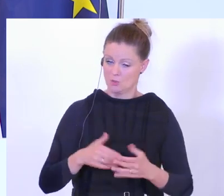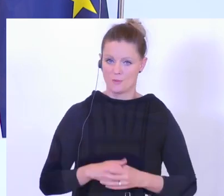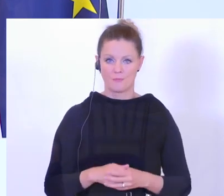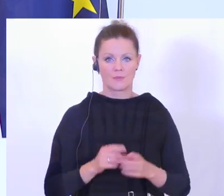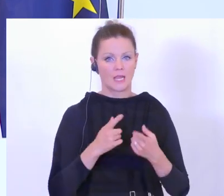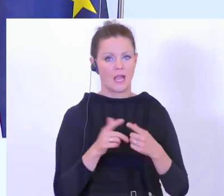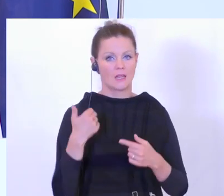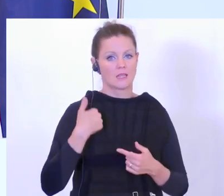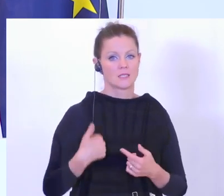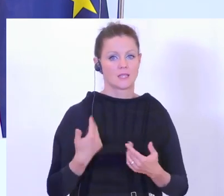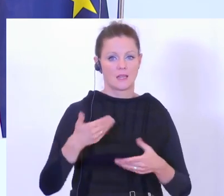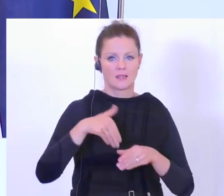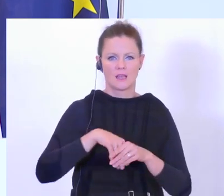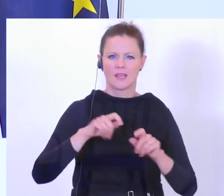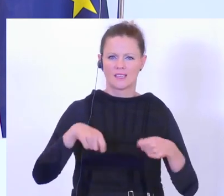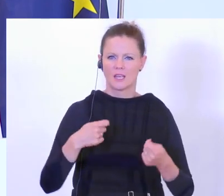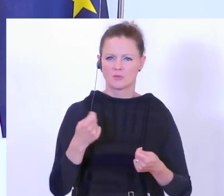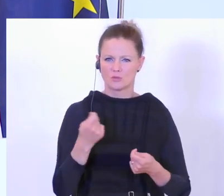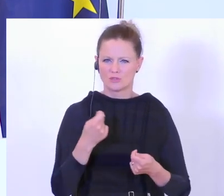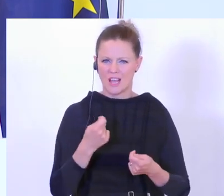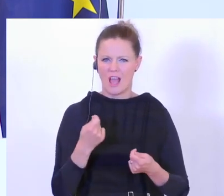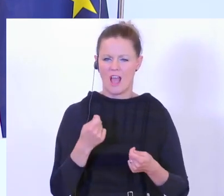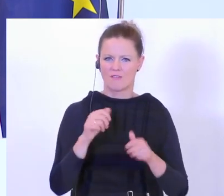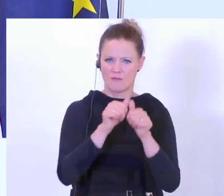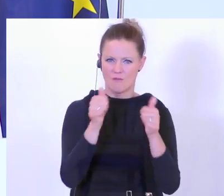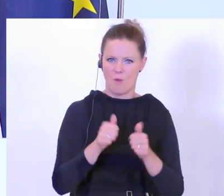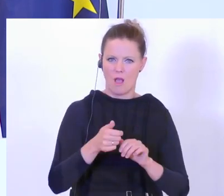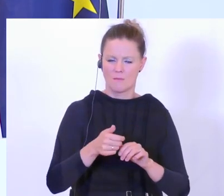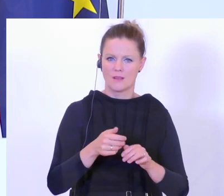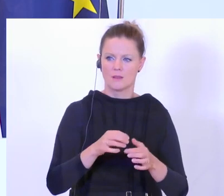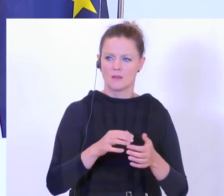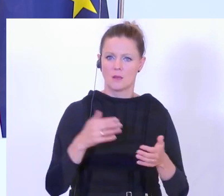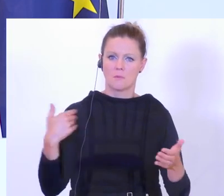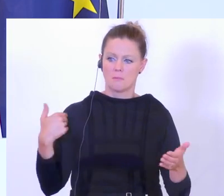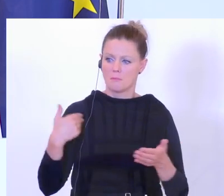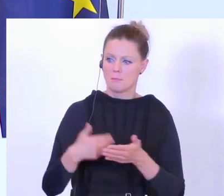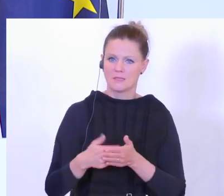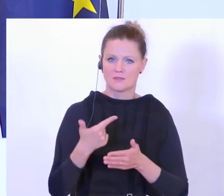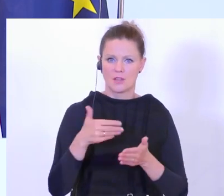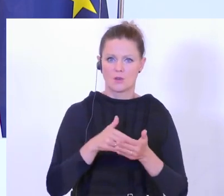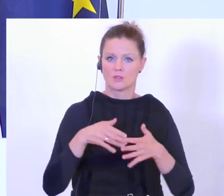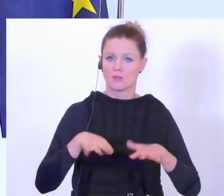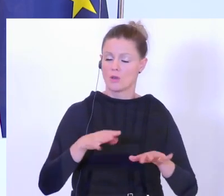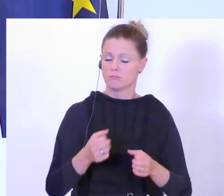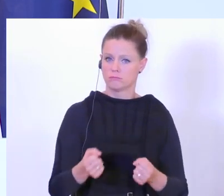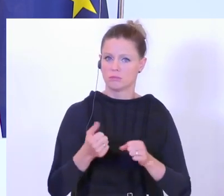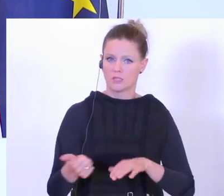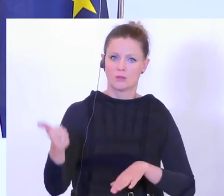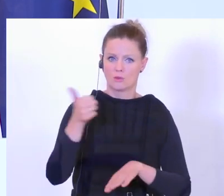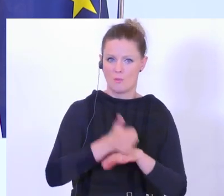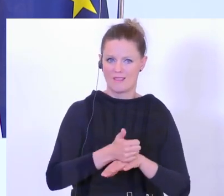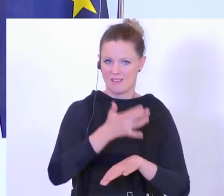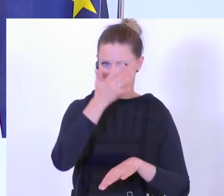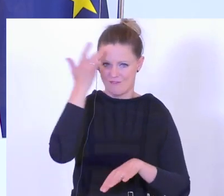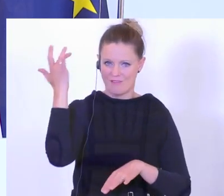Die andere Seite ist, wir haben Deliktsformen, die bis ins Jahr 2019 unglaublich dominant von fremden